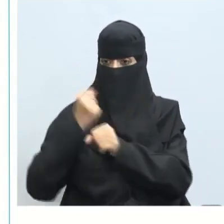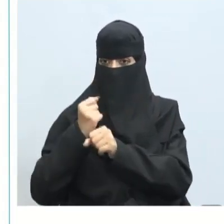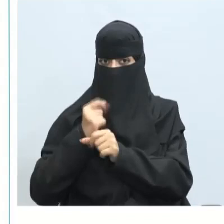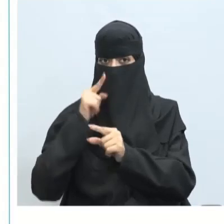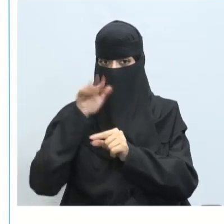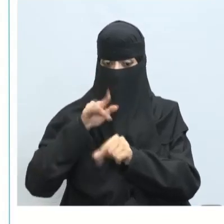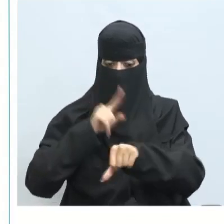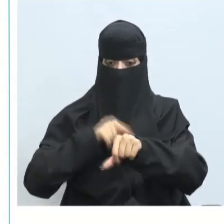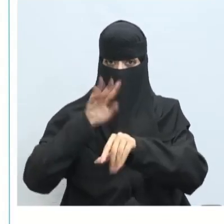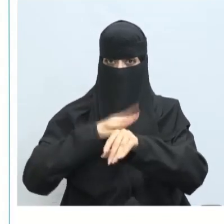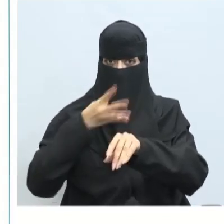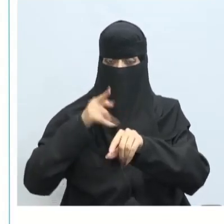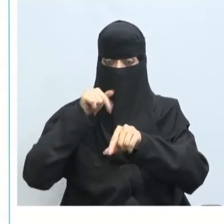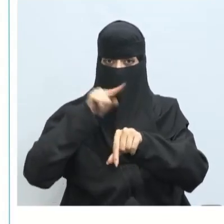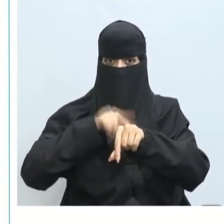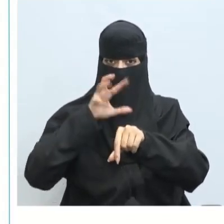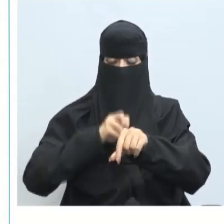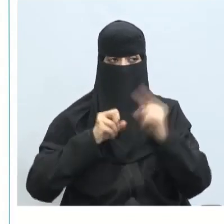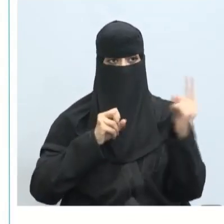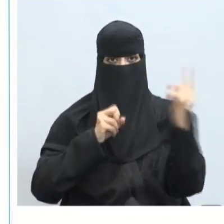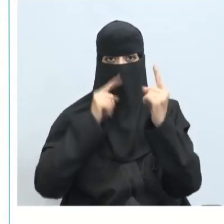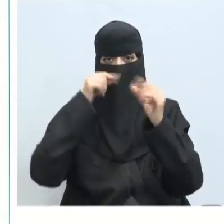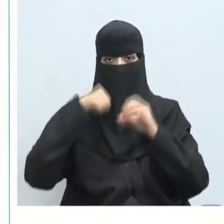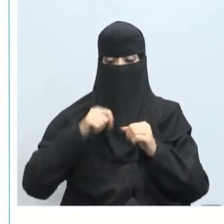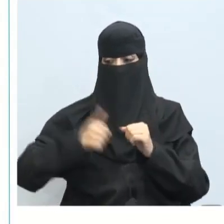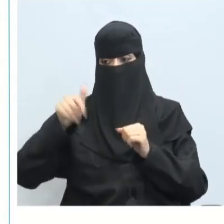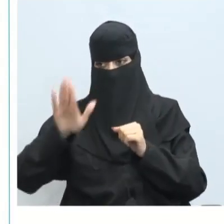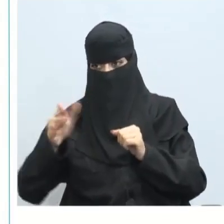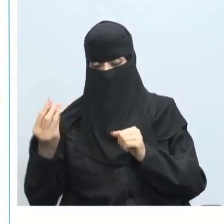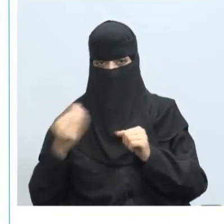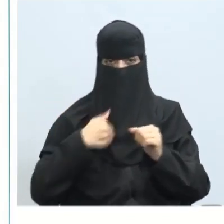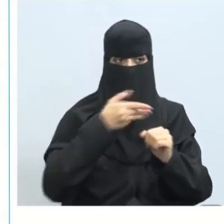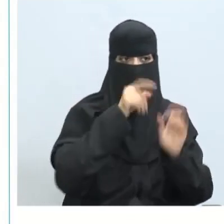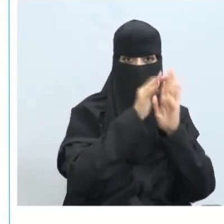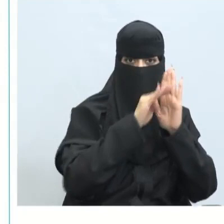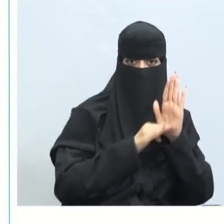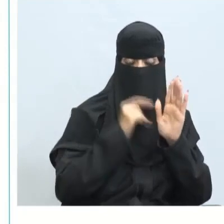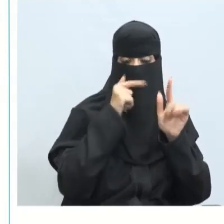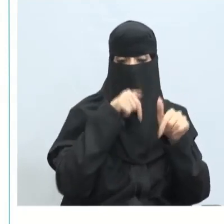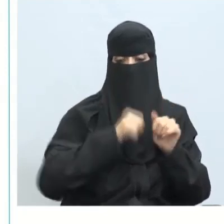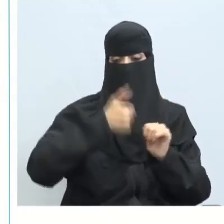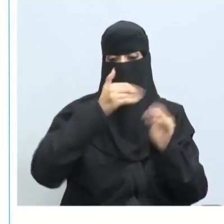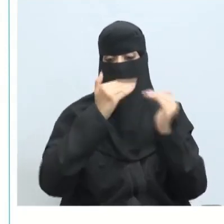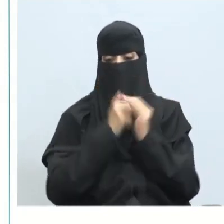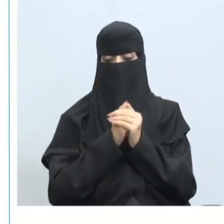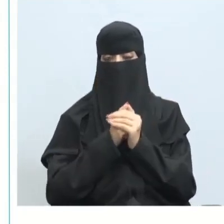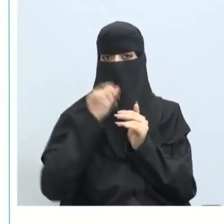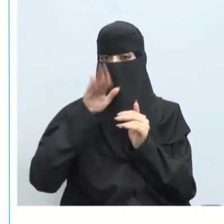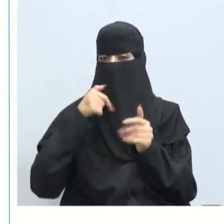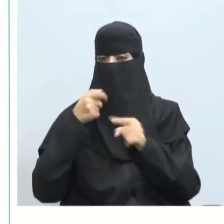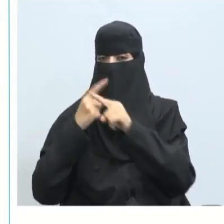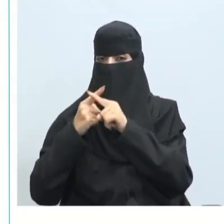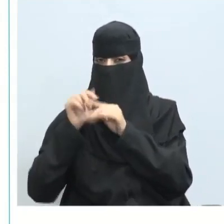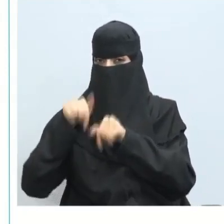شخص لديه قدرة على إدارة بالتأكيد يشعر بالتحدي يشعر بالإنجاز حينما ينظمها وينجزها أخطاء يجب